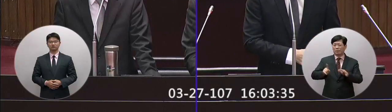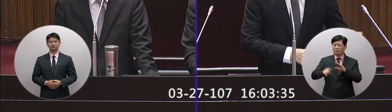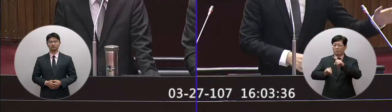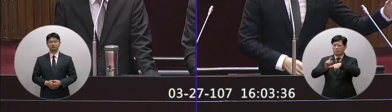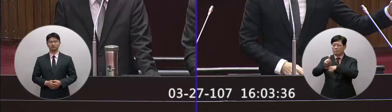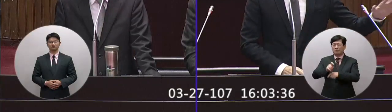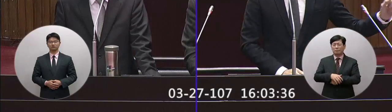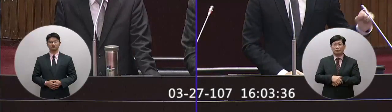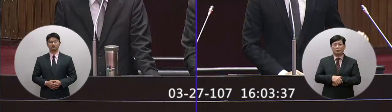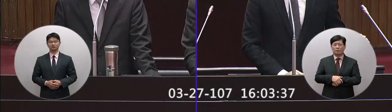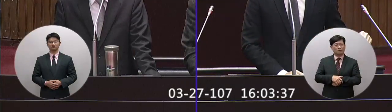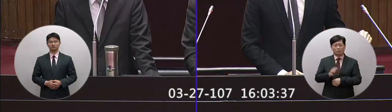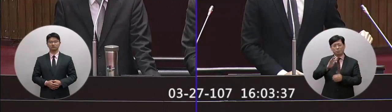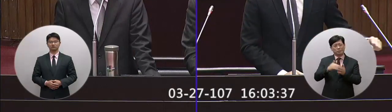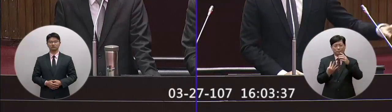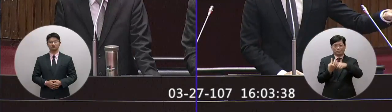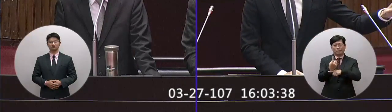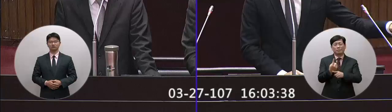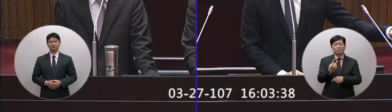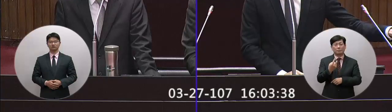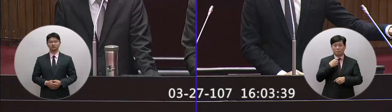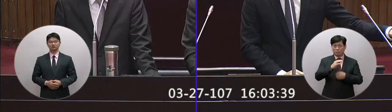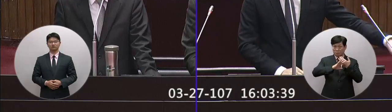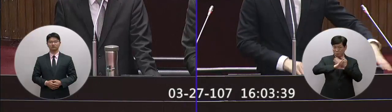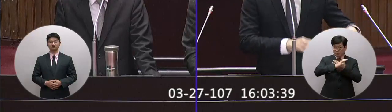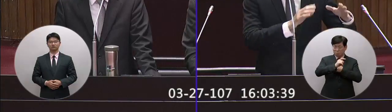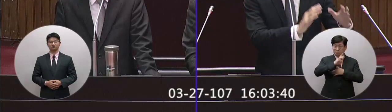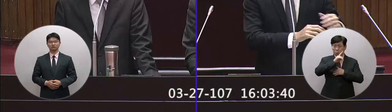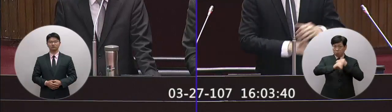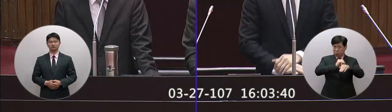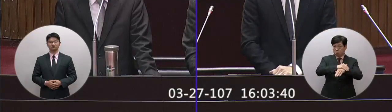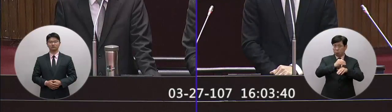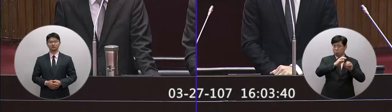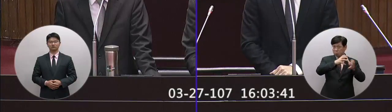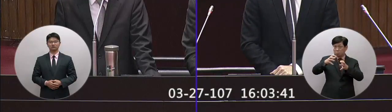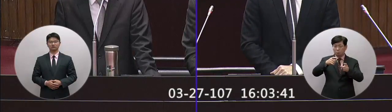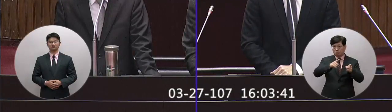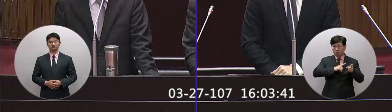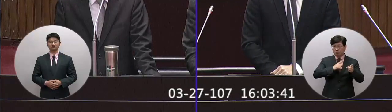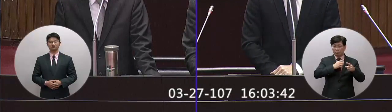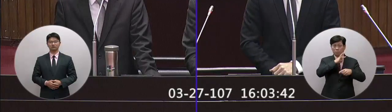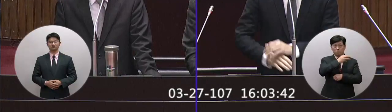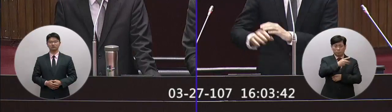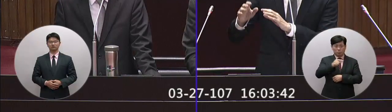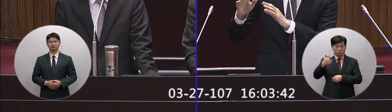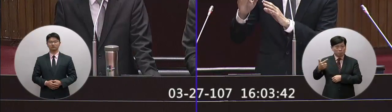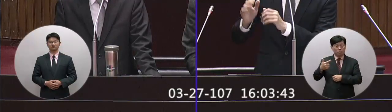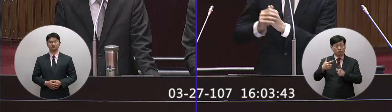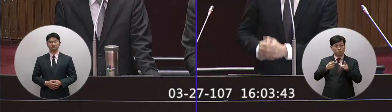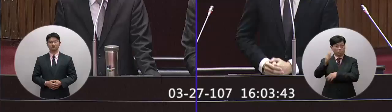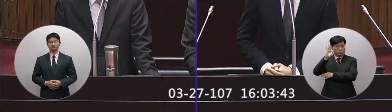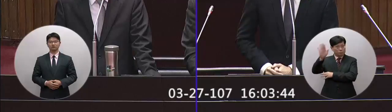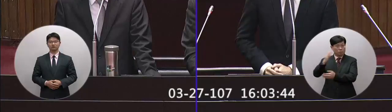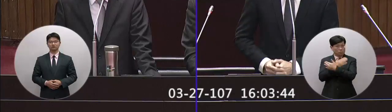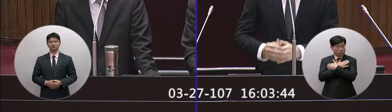那如果不及人的四分之一那人OECD跟三回到六回的這個公共特有的部分是差不多